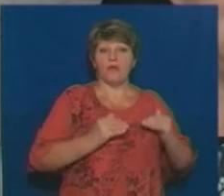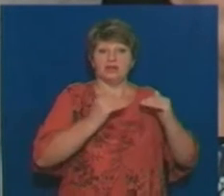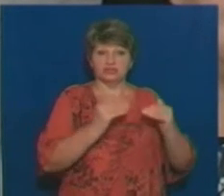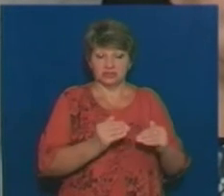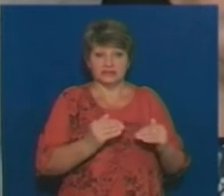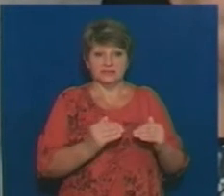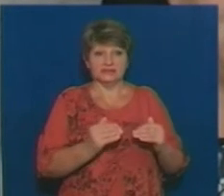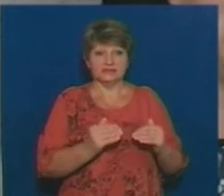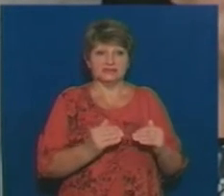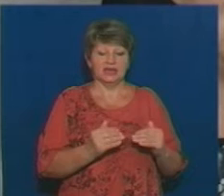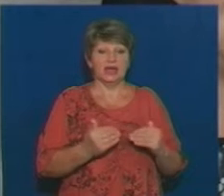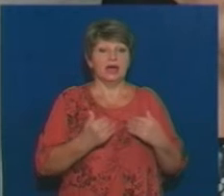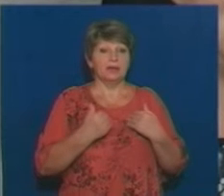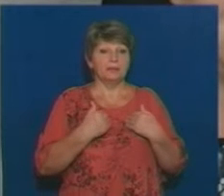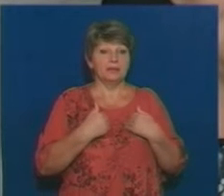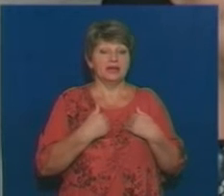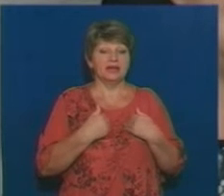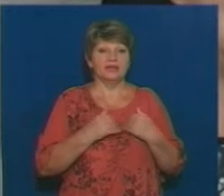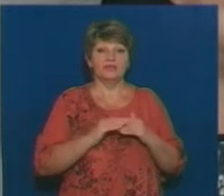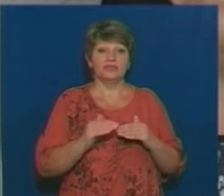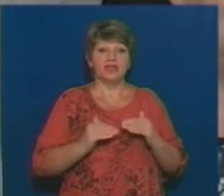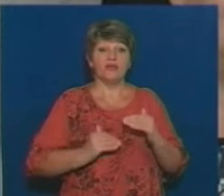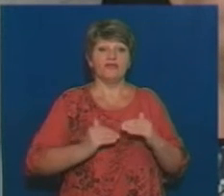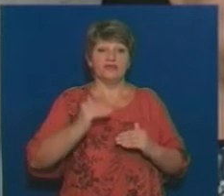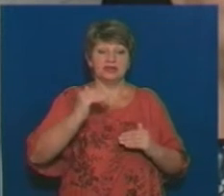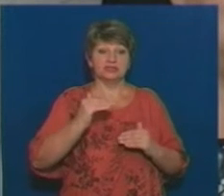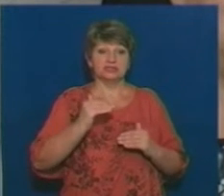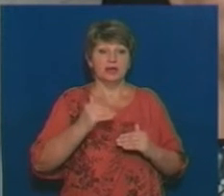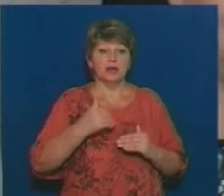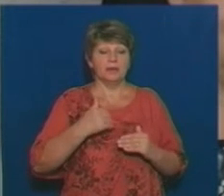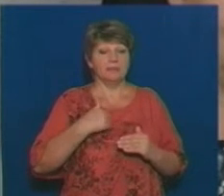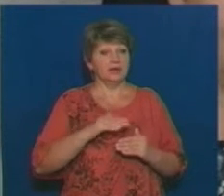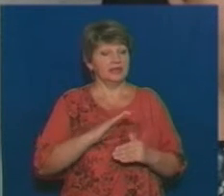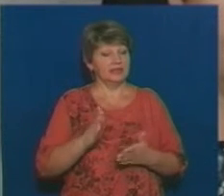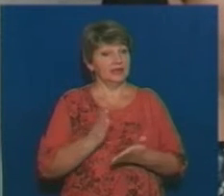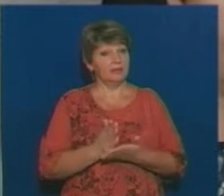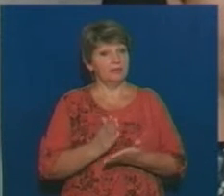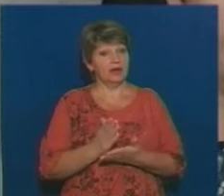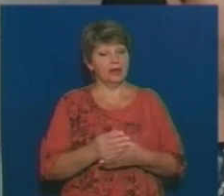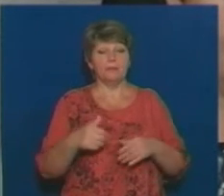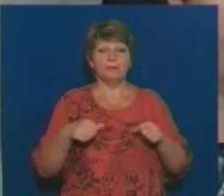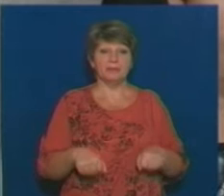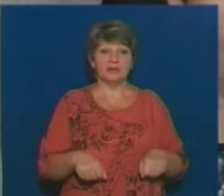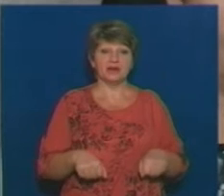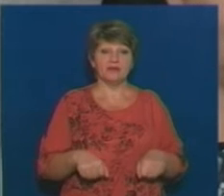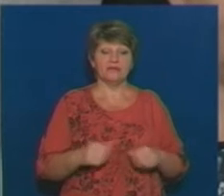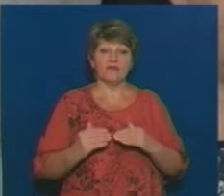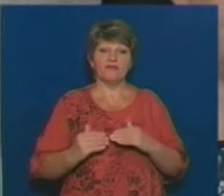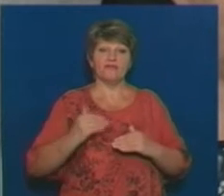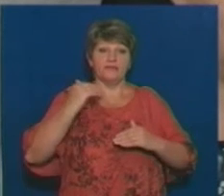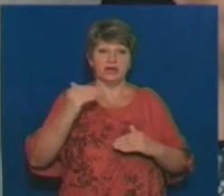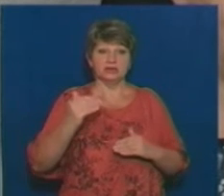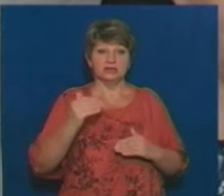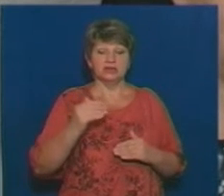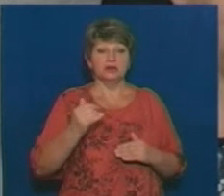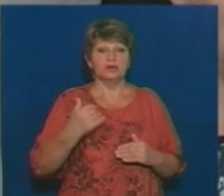повищать тендерної ціни нашої, то ми не маємо права відпускати вищу. Вищу не можемо, тому що з